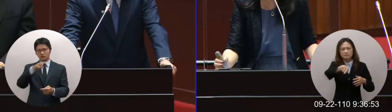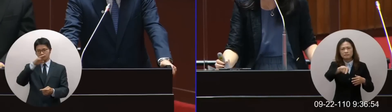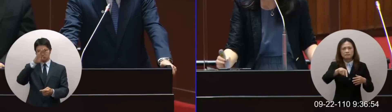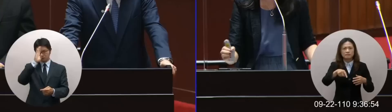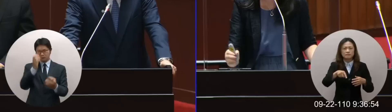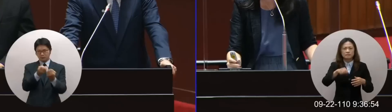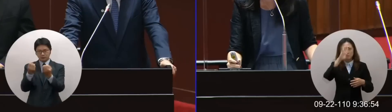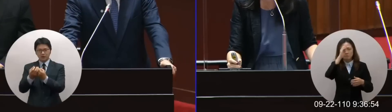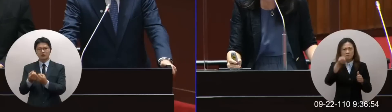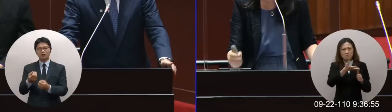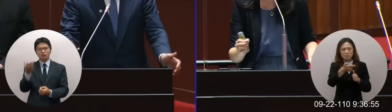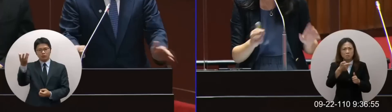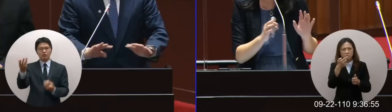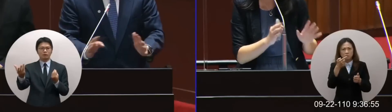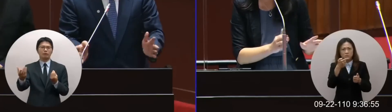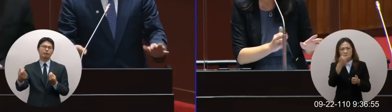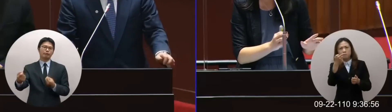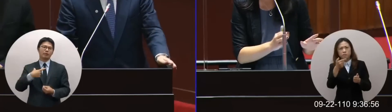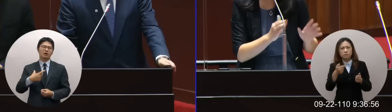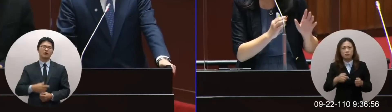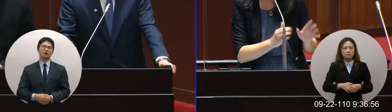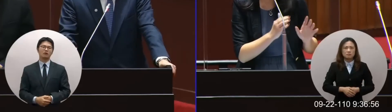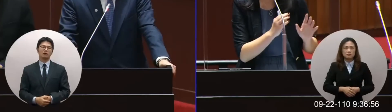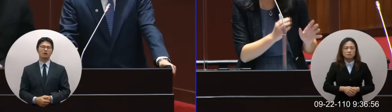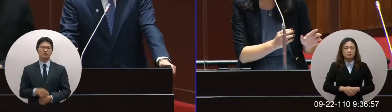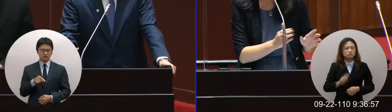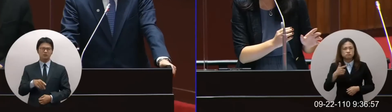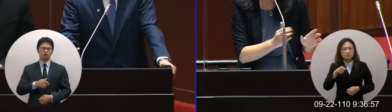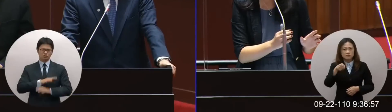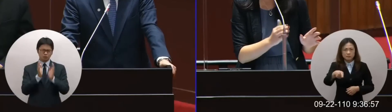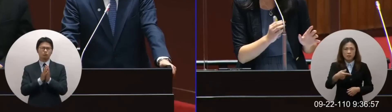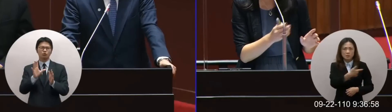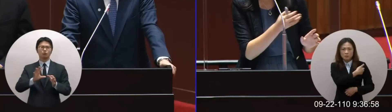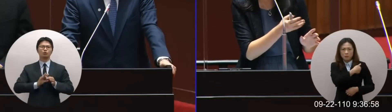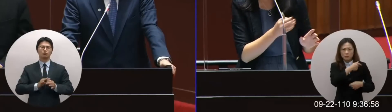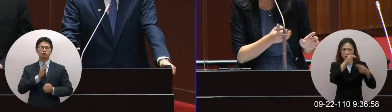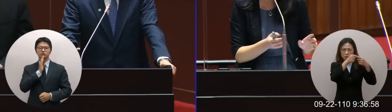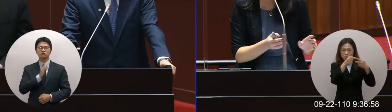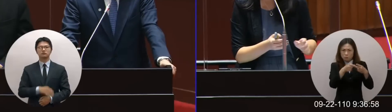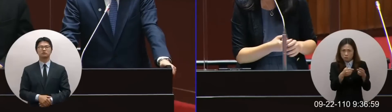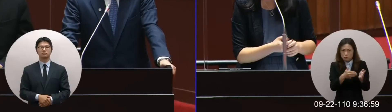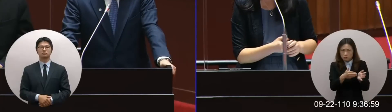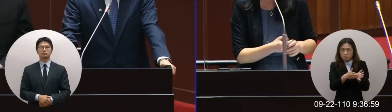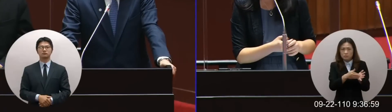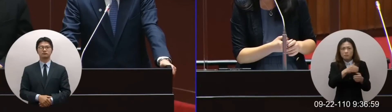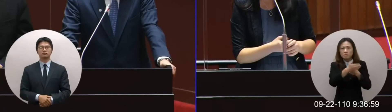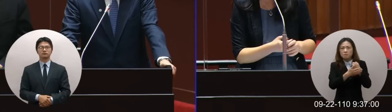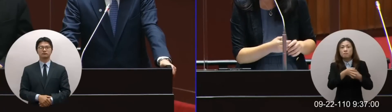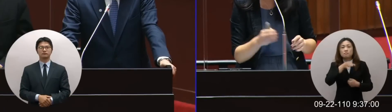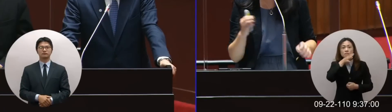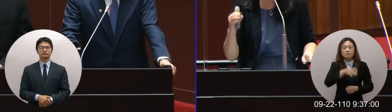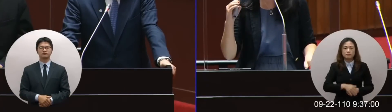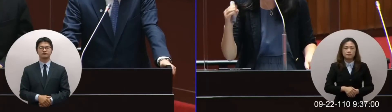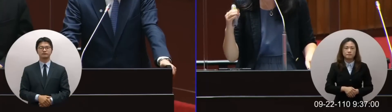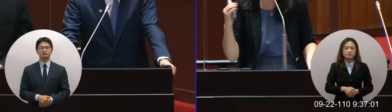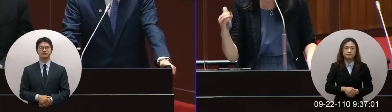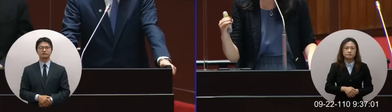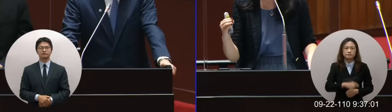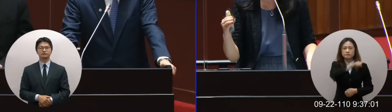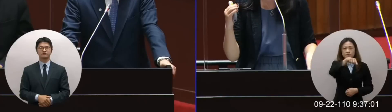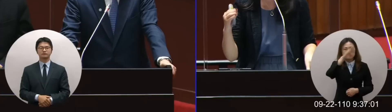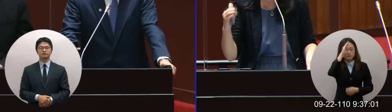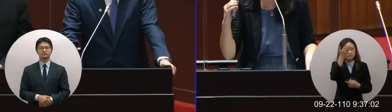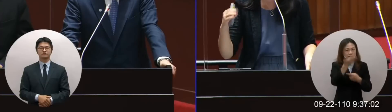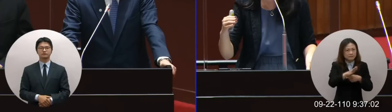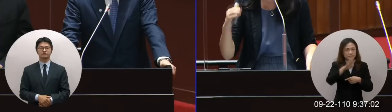情比我們嚴重是因為他們有疫苗的覆蓋有了相關的保護力之後所以剛剛如同博委委員在前面質詢的一樣他們的重症